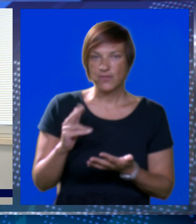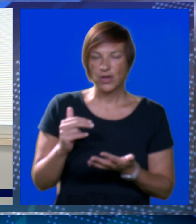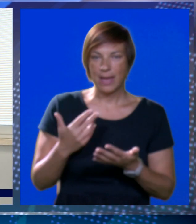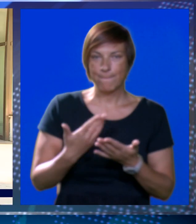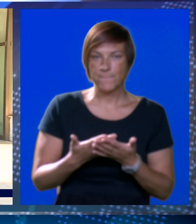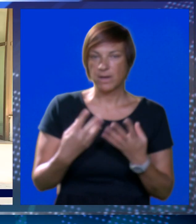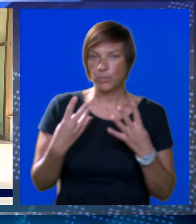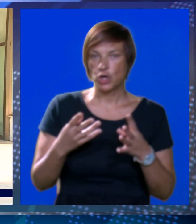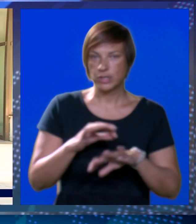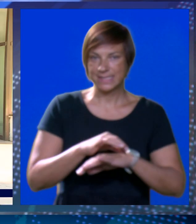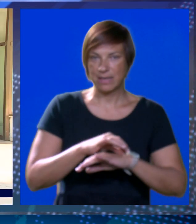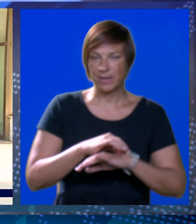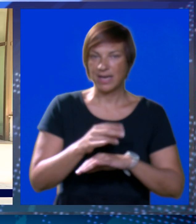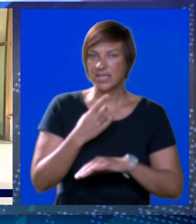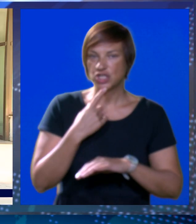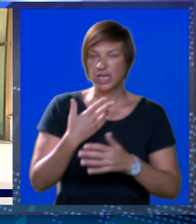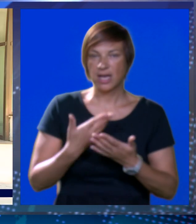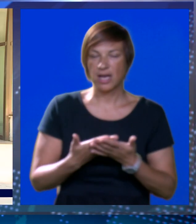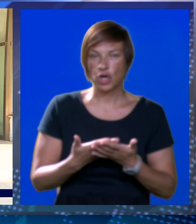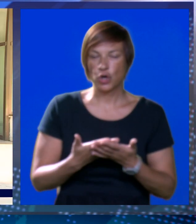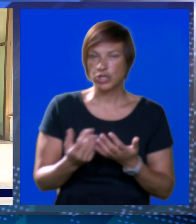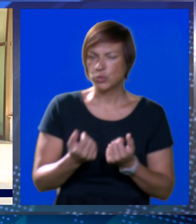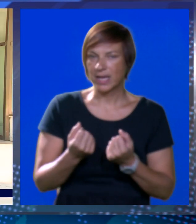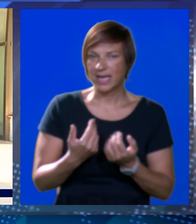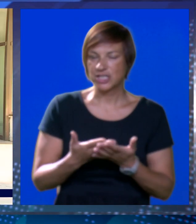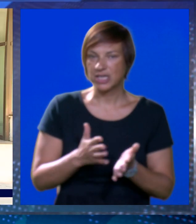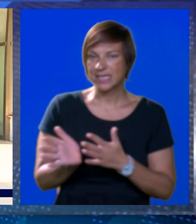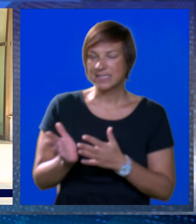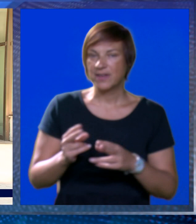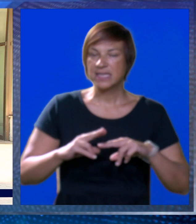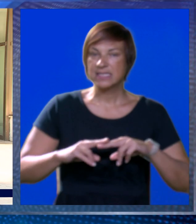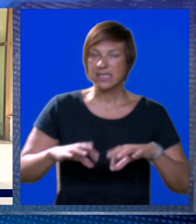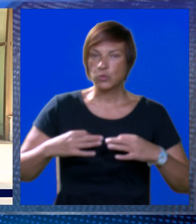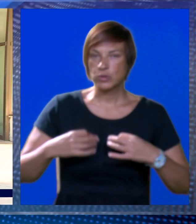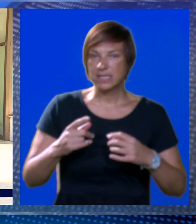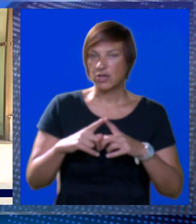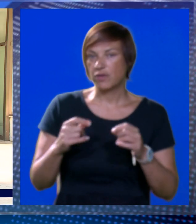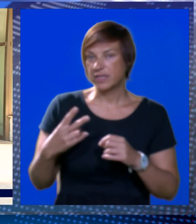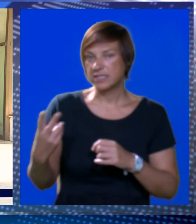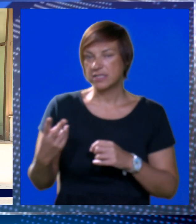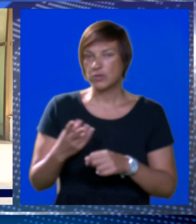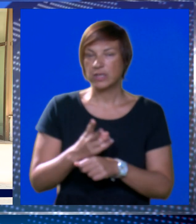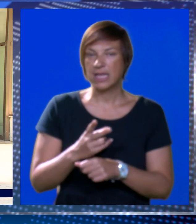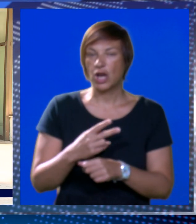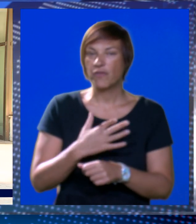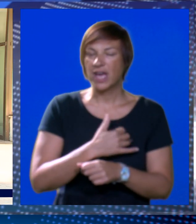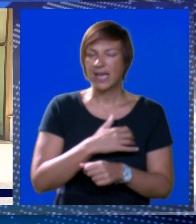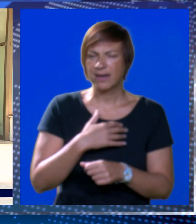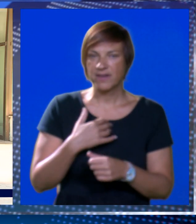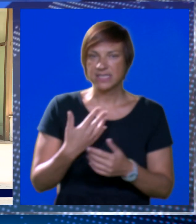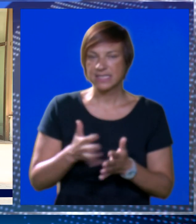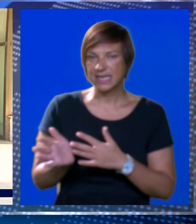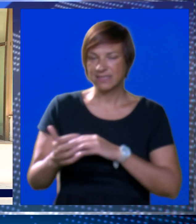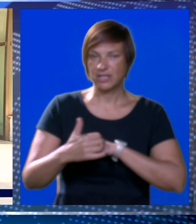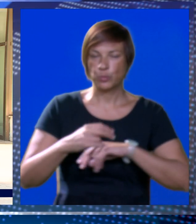imamo osam liječnika koji su angažirani iz vanjskih zdravstvenih ustanov, iz drugih dijelova Hrvatske, odnosno izvan